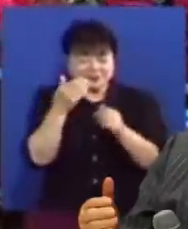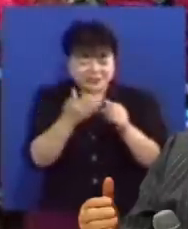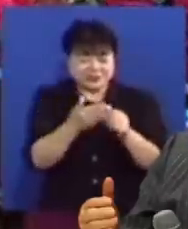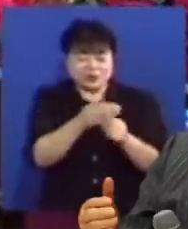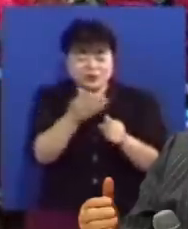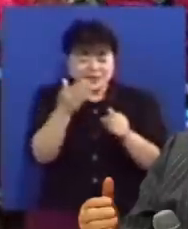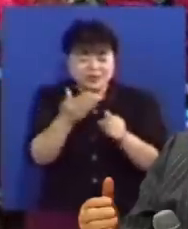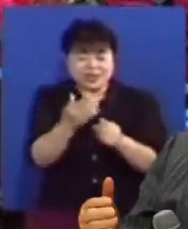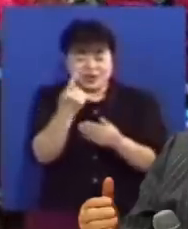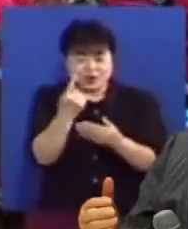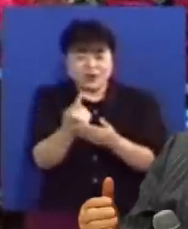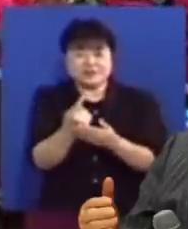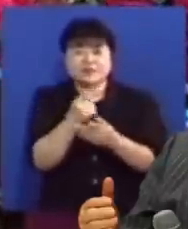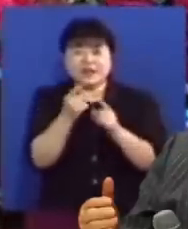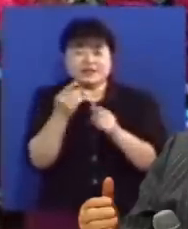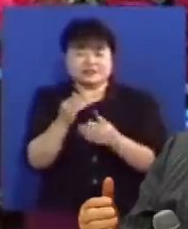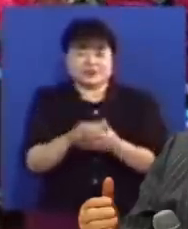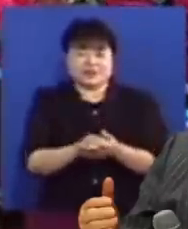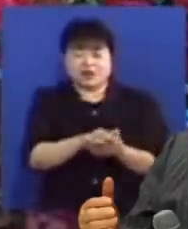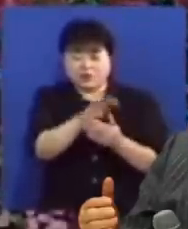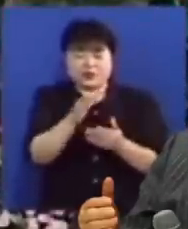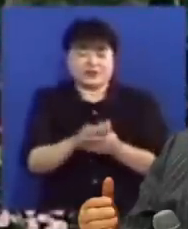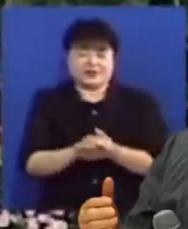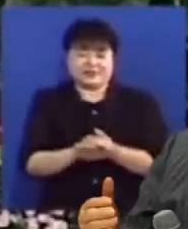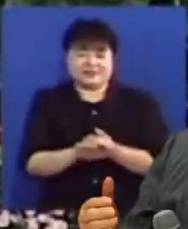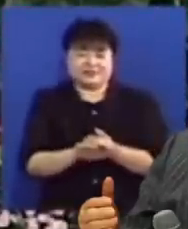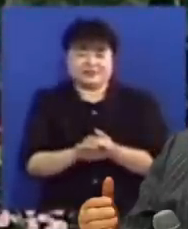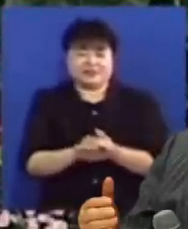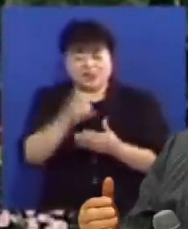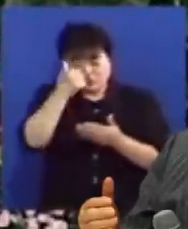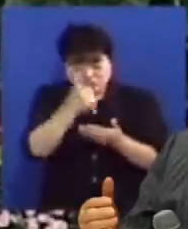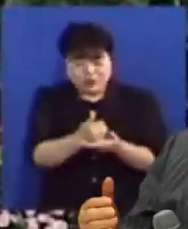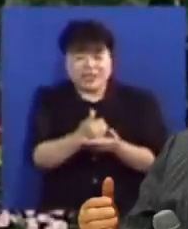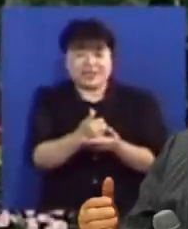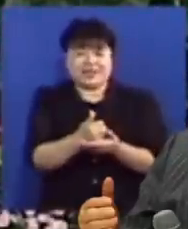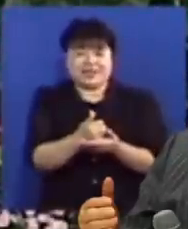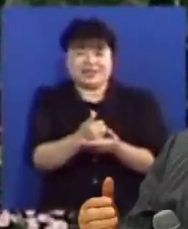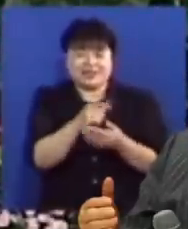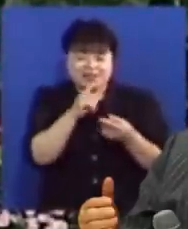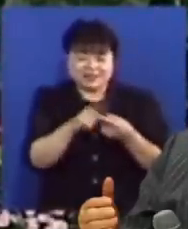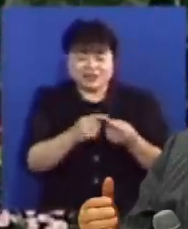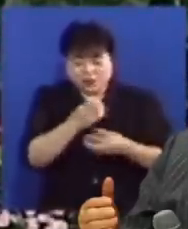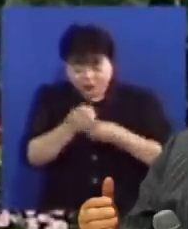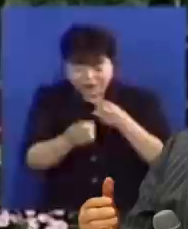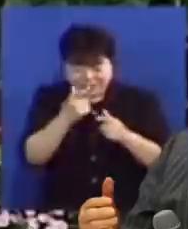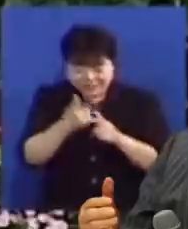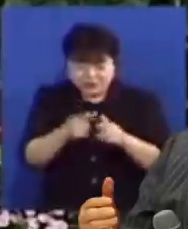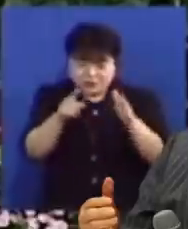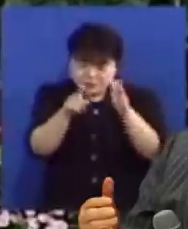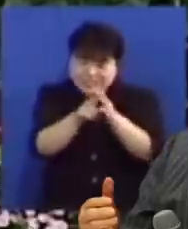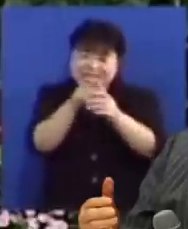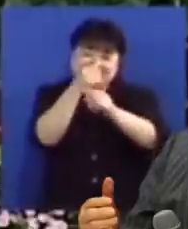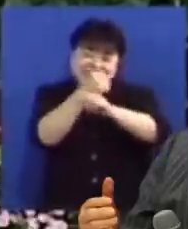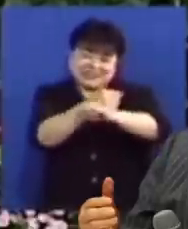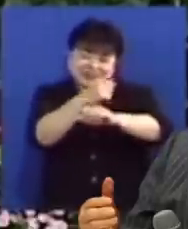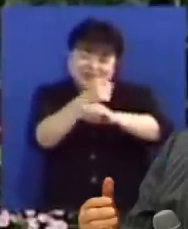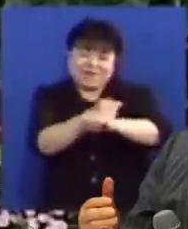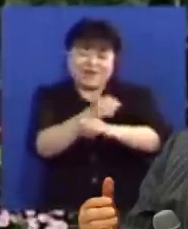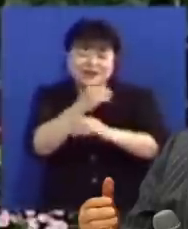우리에게 왔사하시는 것입니다 우리를 하여금 죄를 회개하고 예수를 믿게 하시고